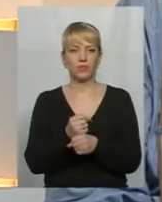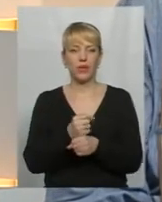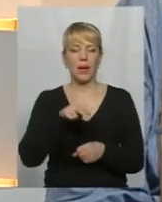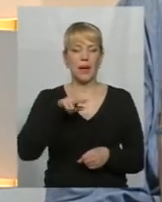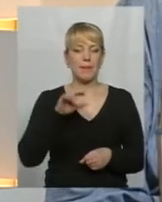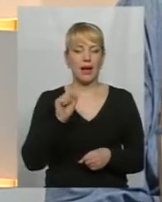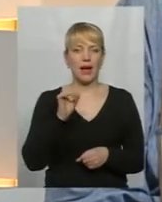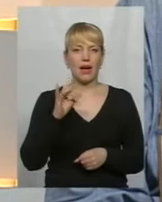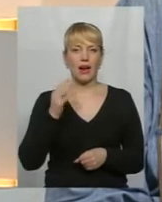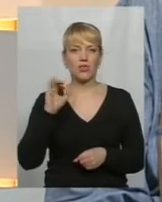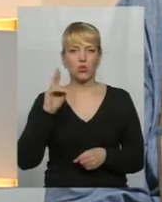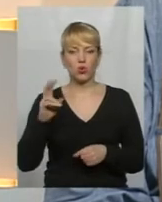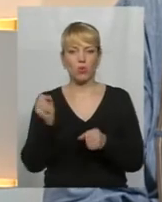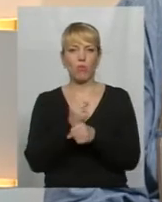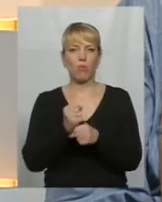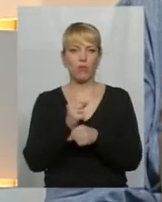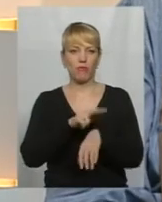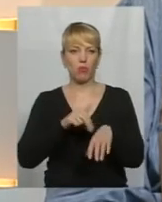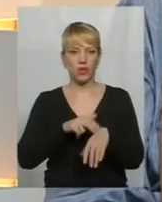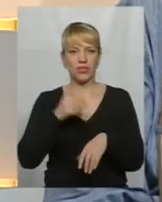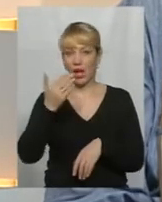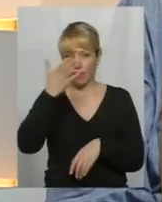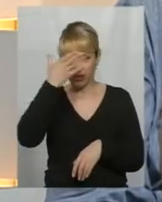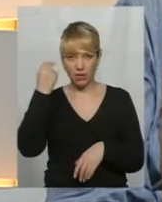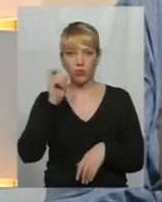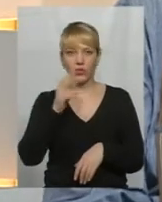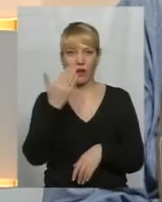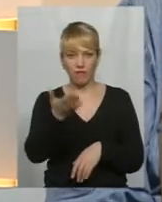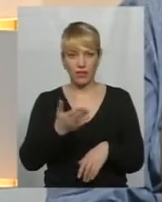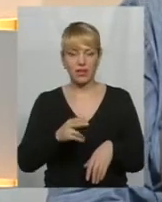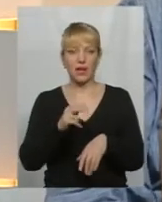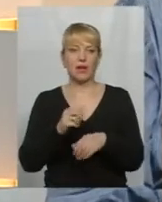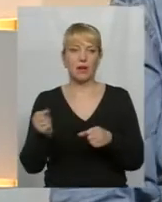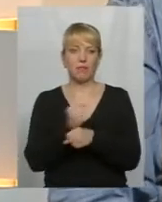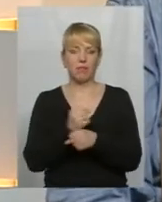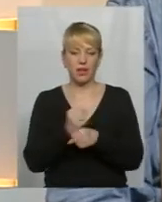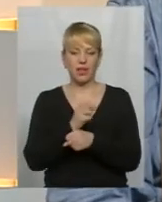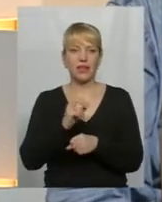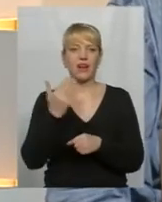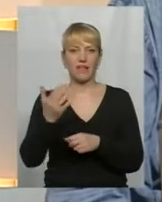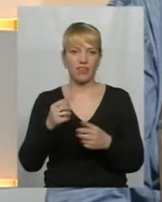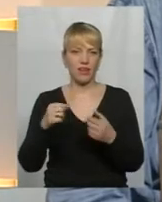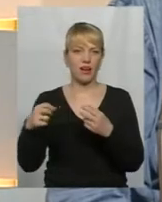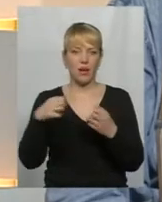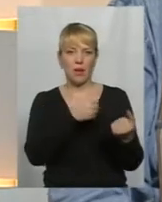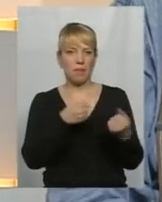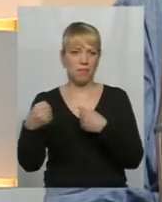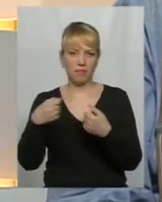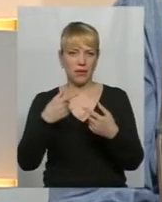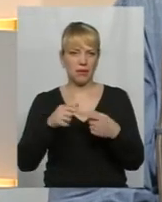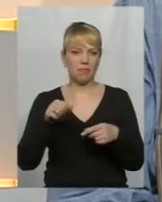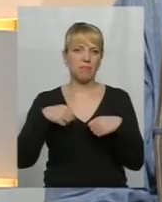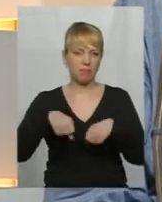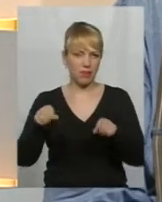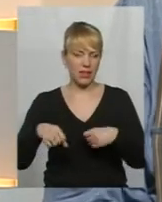Парасюк побив поліцейських. Шановні, ви забули, як вас били поліцейські, як ви їх били? Це було, це реально, є відео в ефірі.